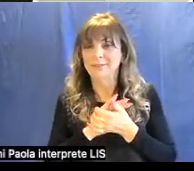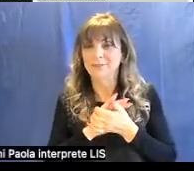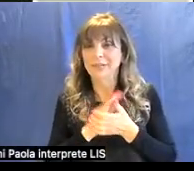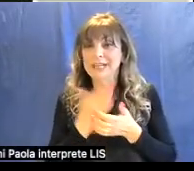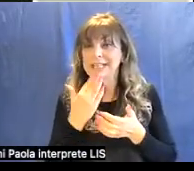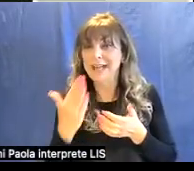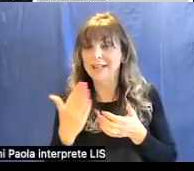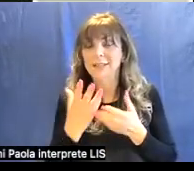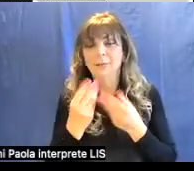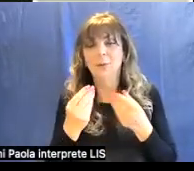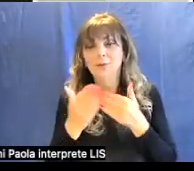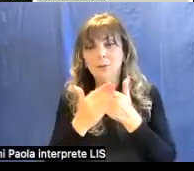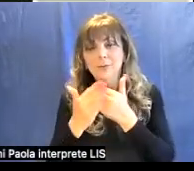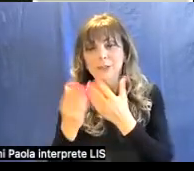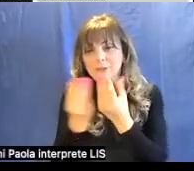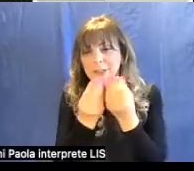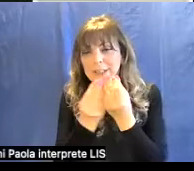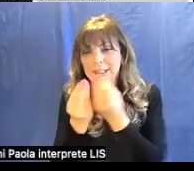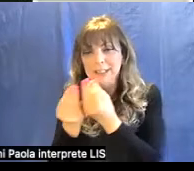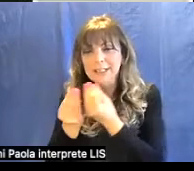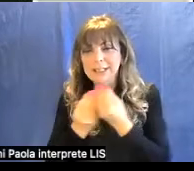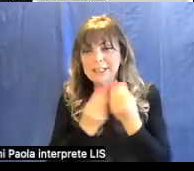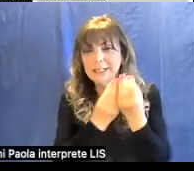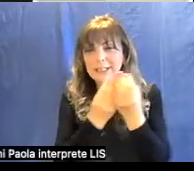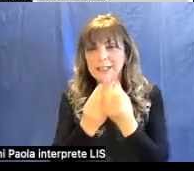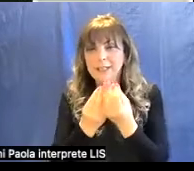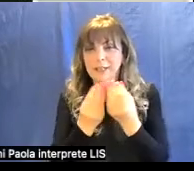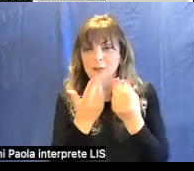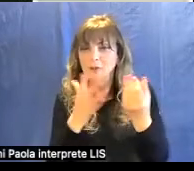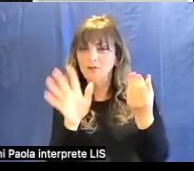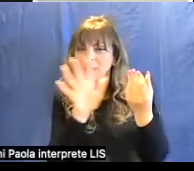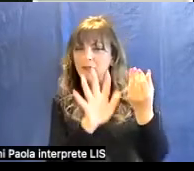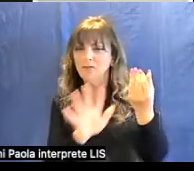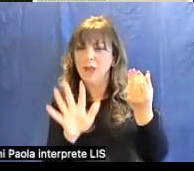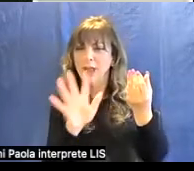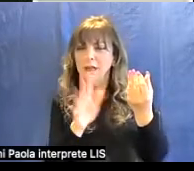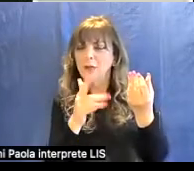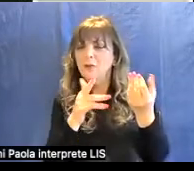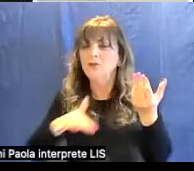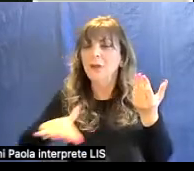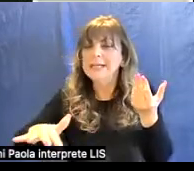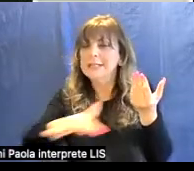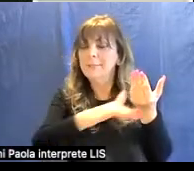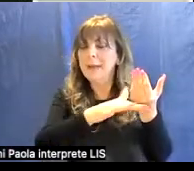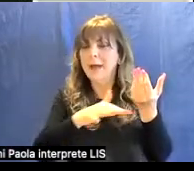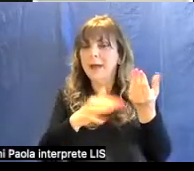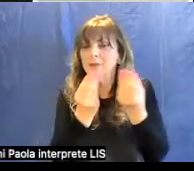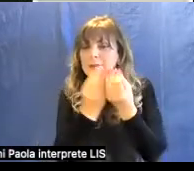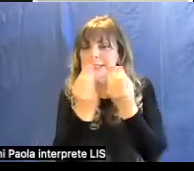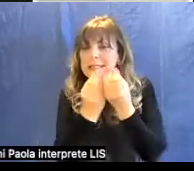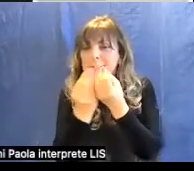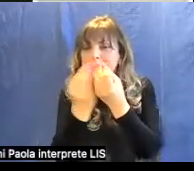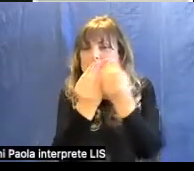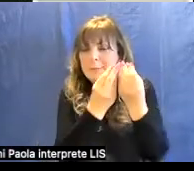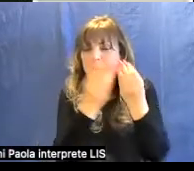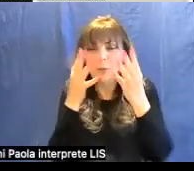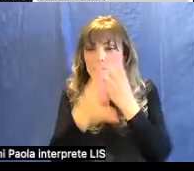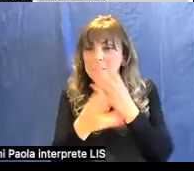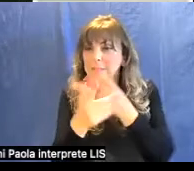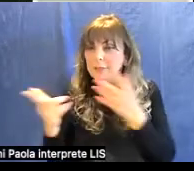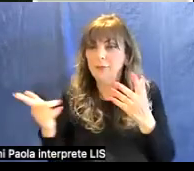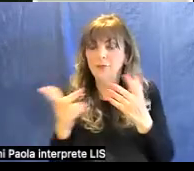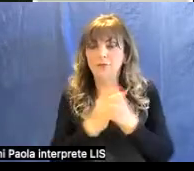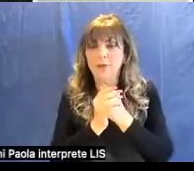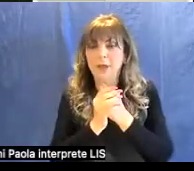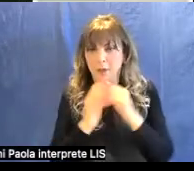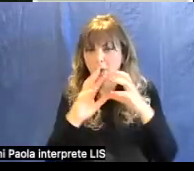molto vicini tra di loro non vi è uno scenario non vi è uno spazio che li divide non c'è una prospettiva ma sono molto anche